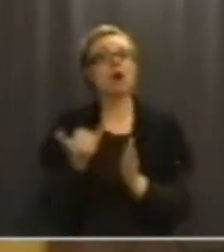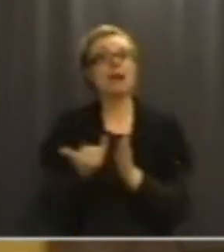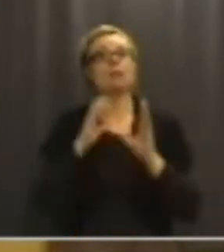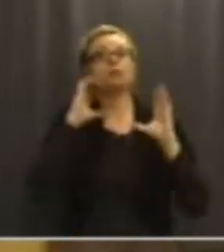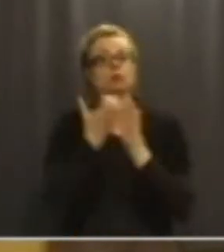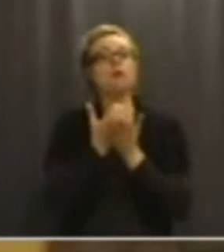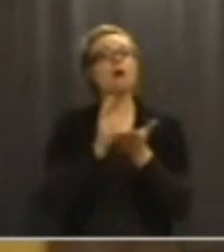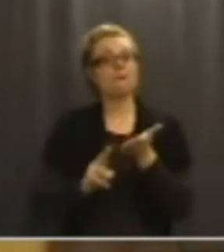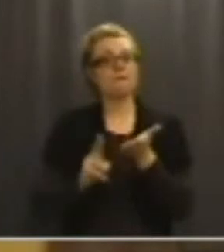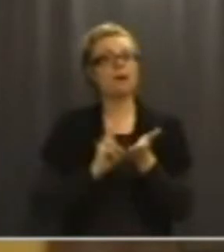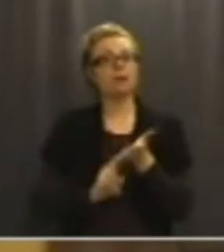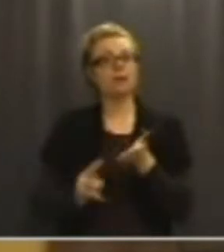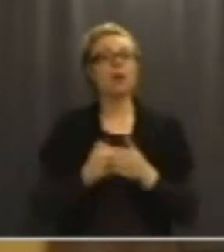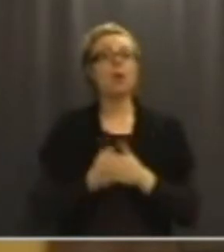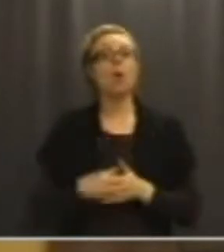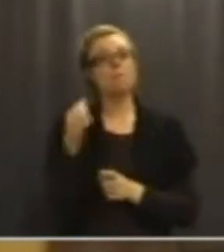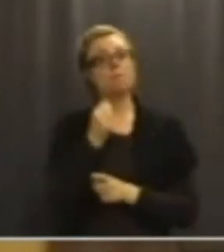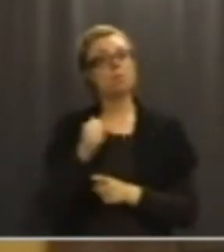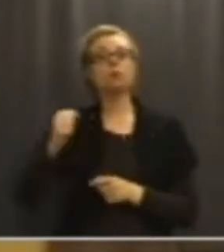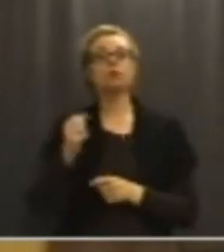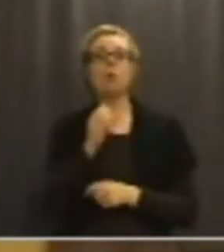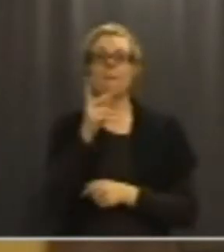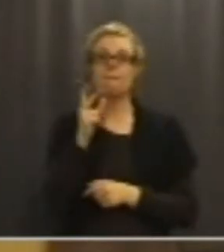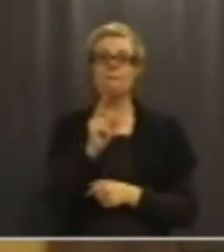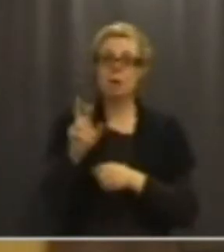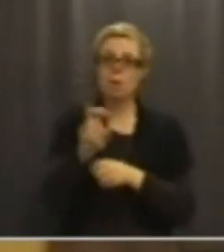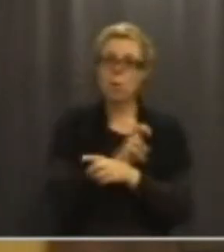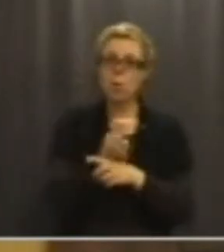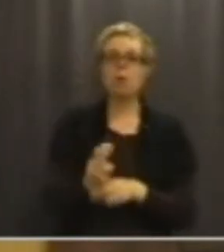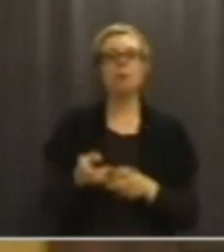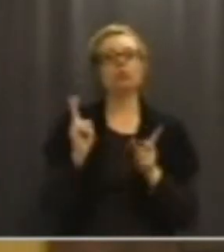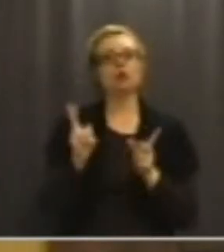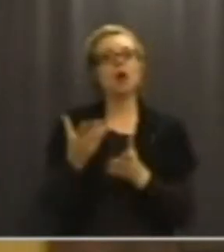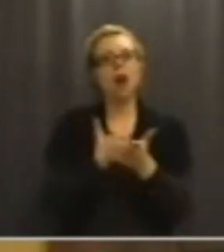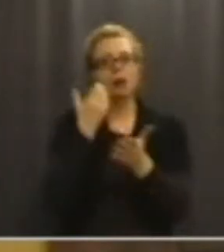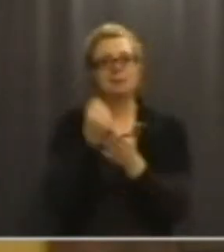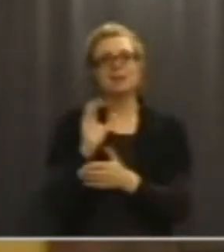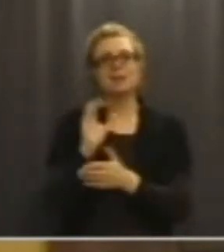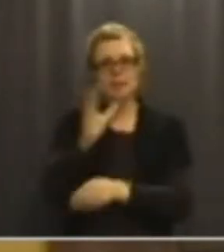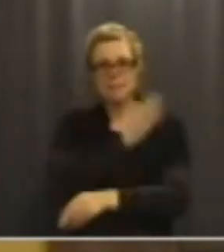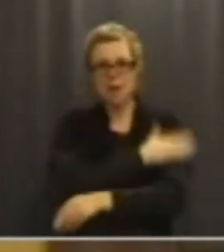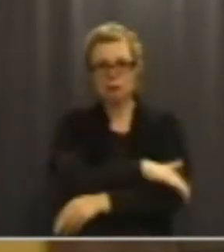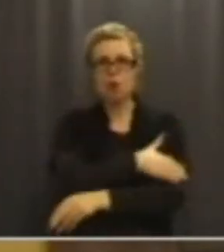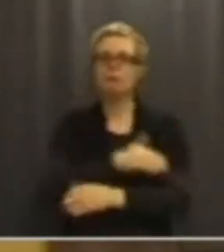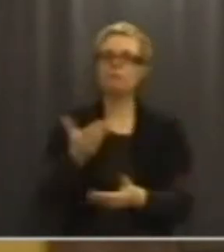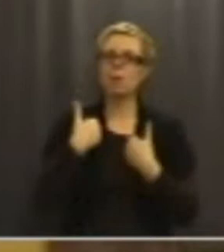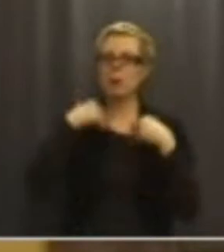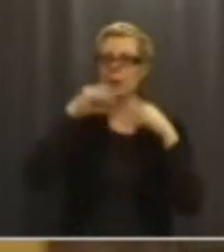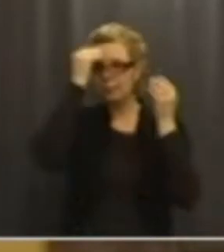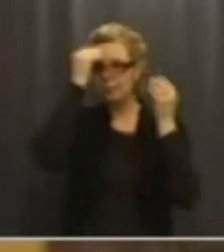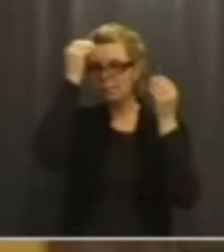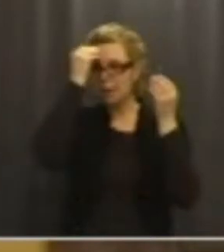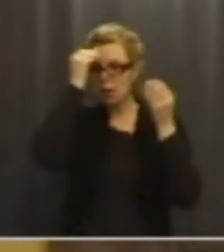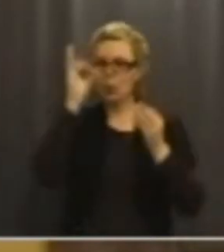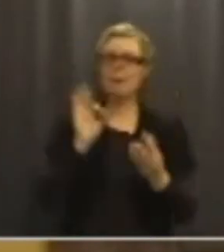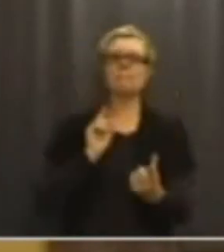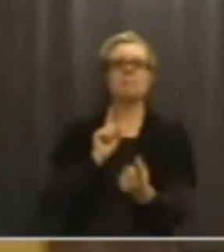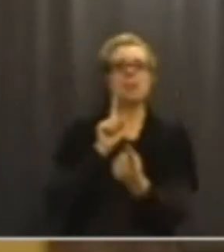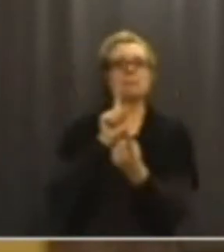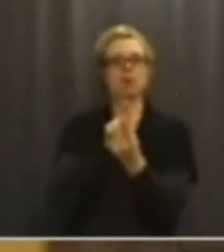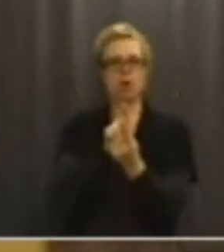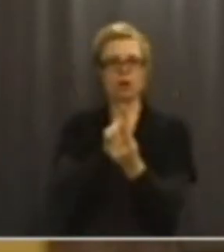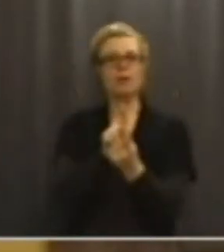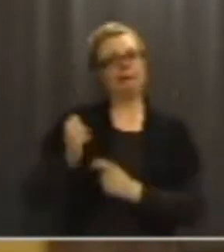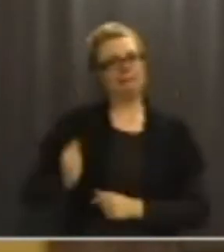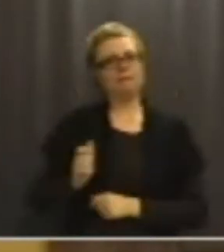socialförvaltningen och brottsoffersjouren. Och likaså landstingens personal utbildar man i att kunna bemöta